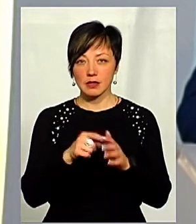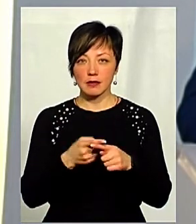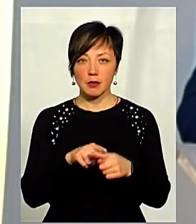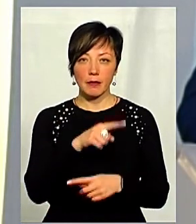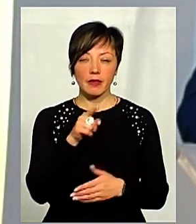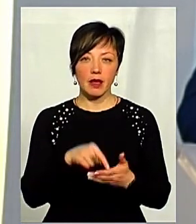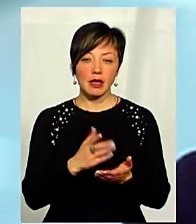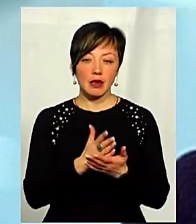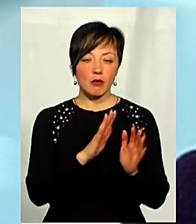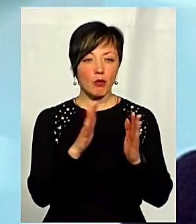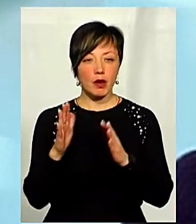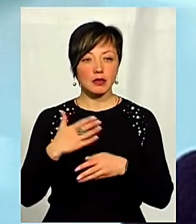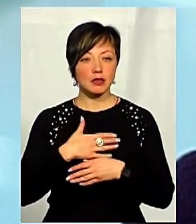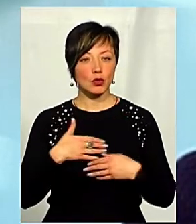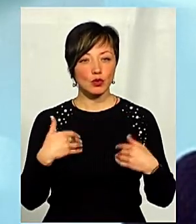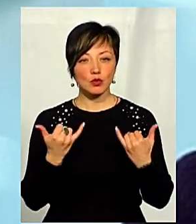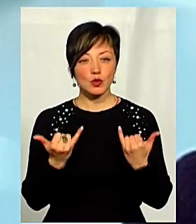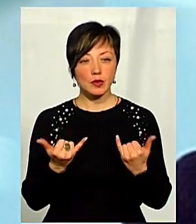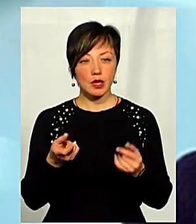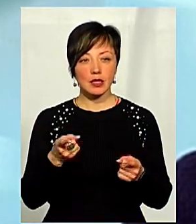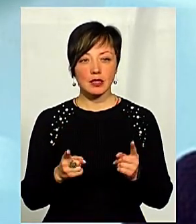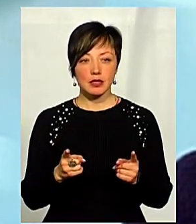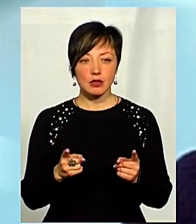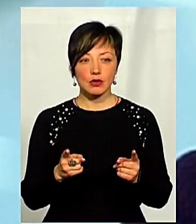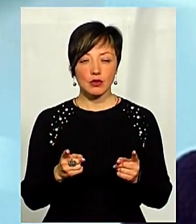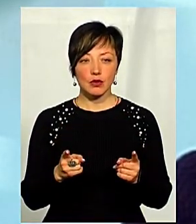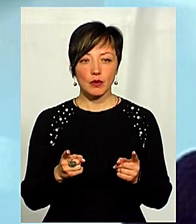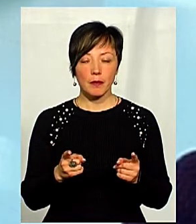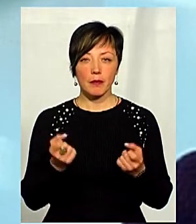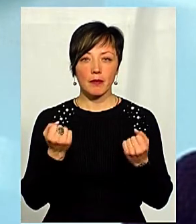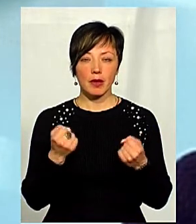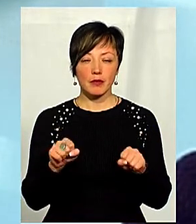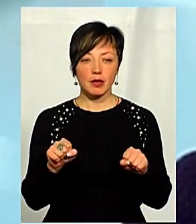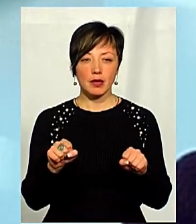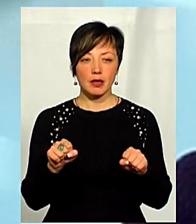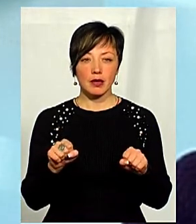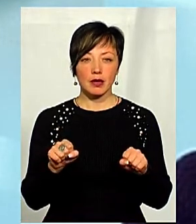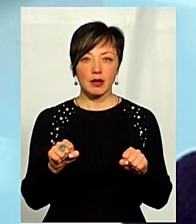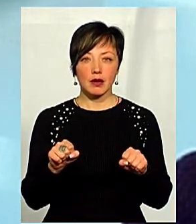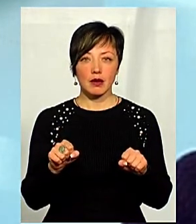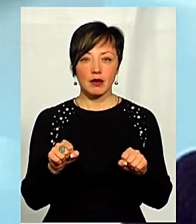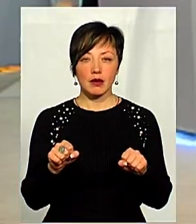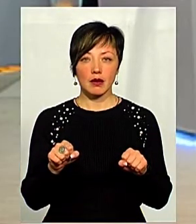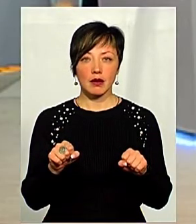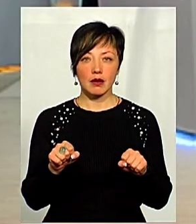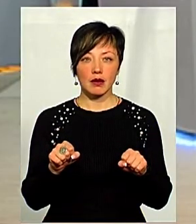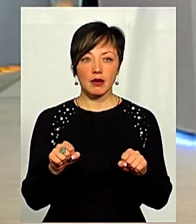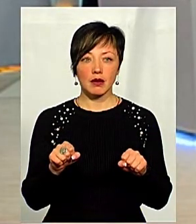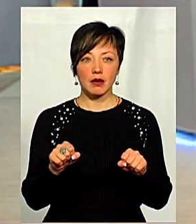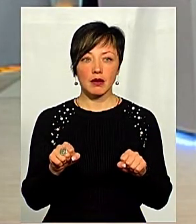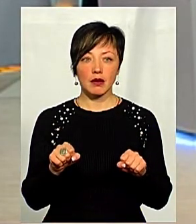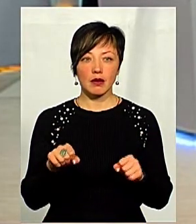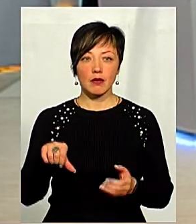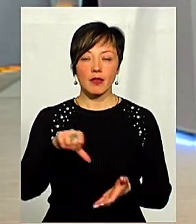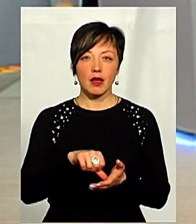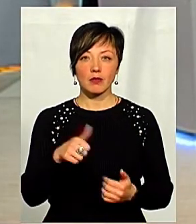ну, там є моменти, і ми не хочемо, щоб зараз дійсно знову переміг суб'єкт господарювання, який брав